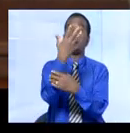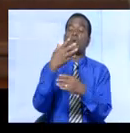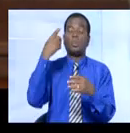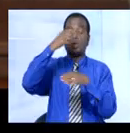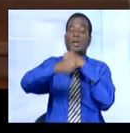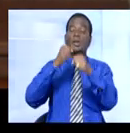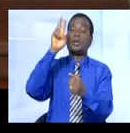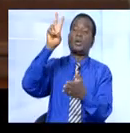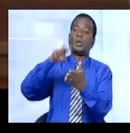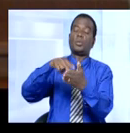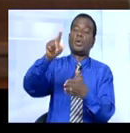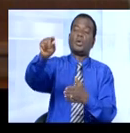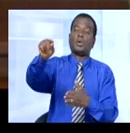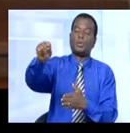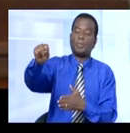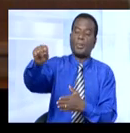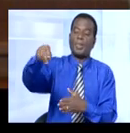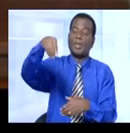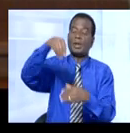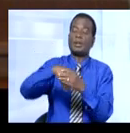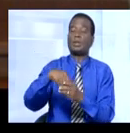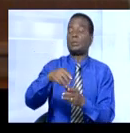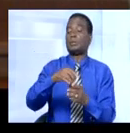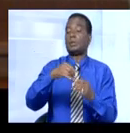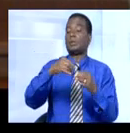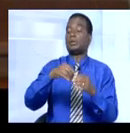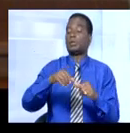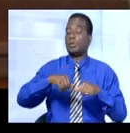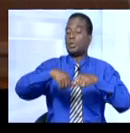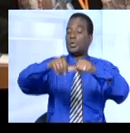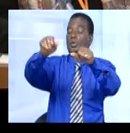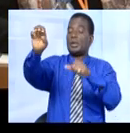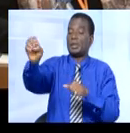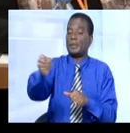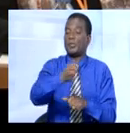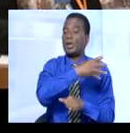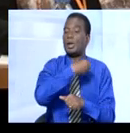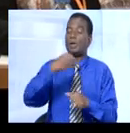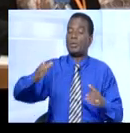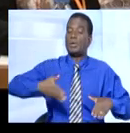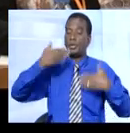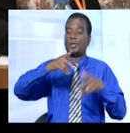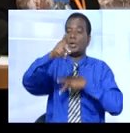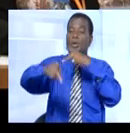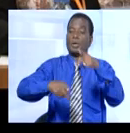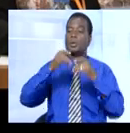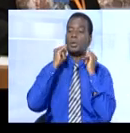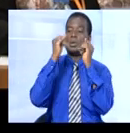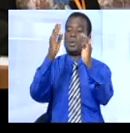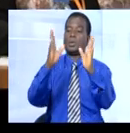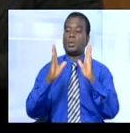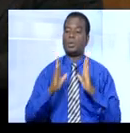'horizon 2020. Dans le droit fil de cette ambition et pour le bonheur des populations ivoiriennes,